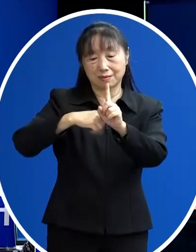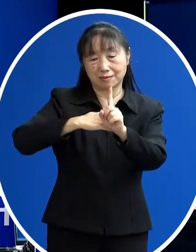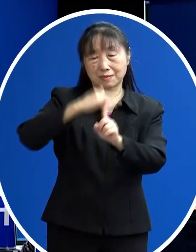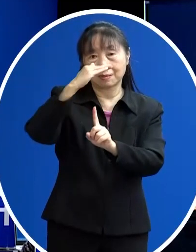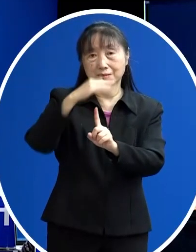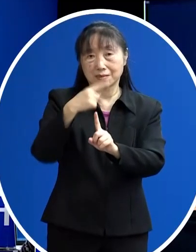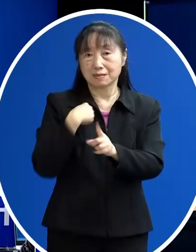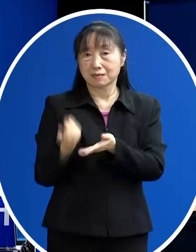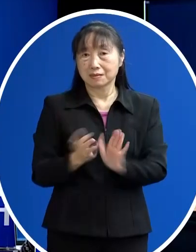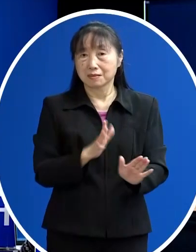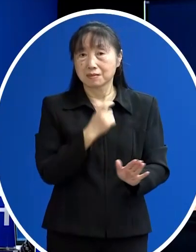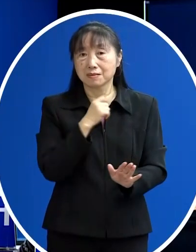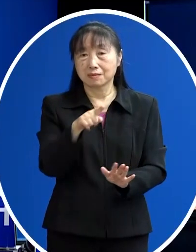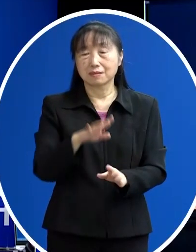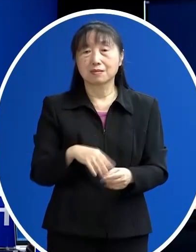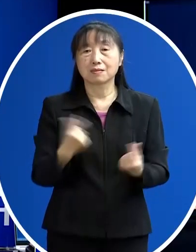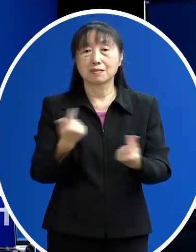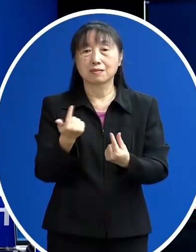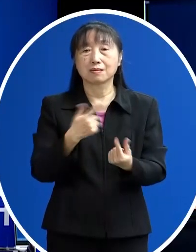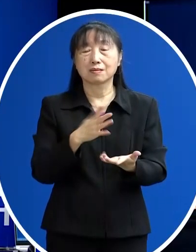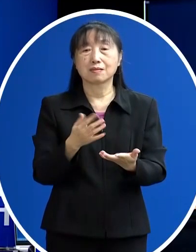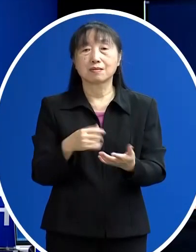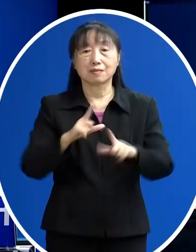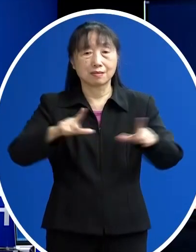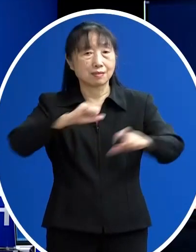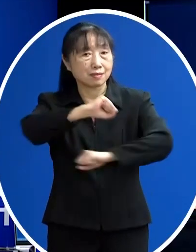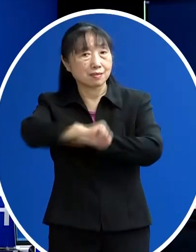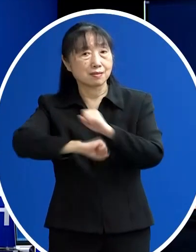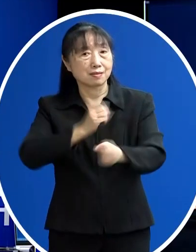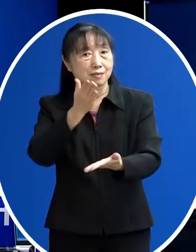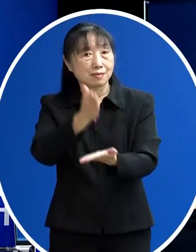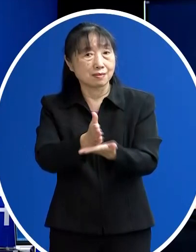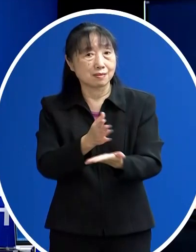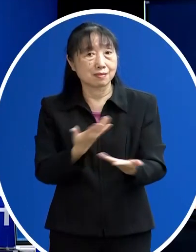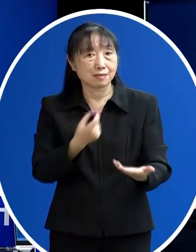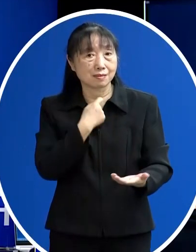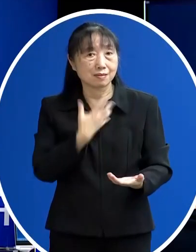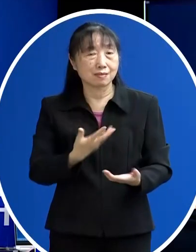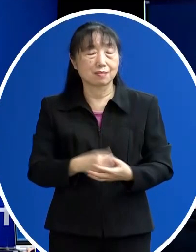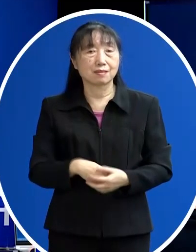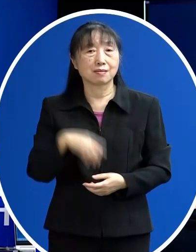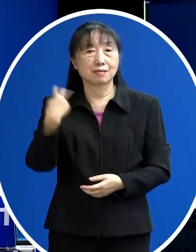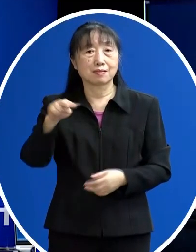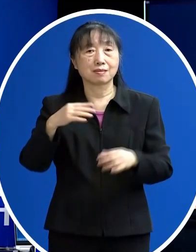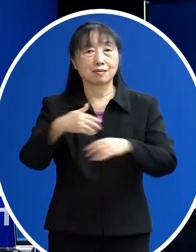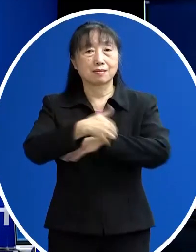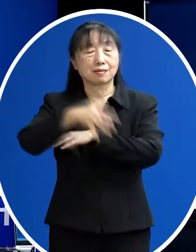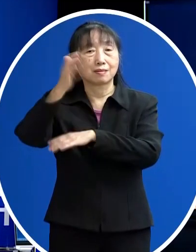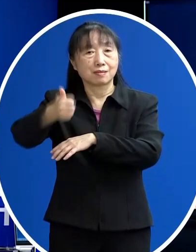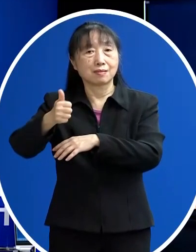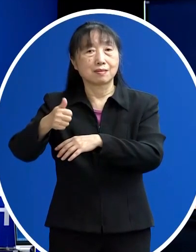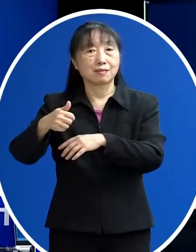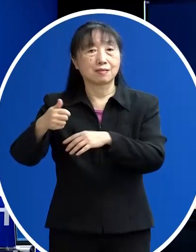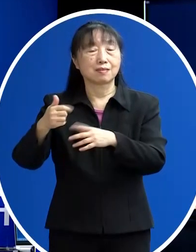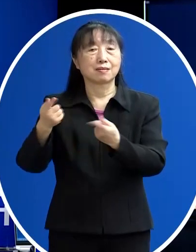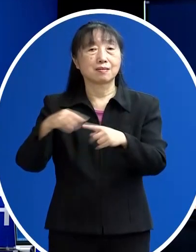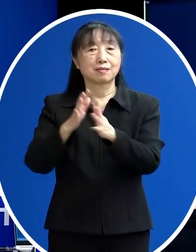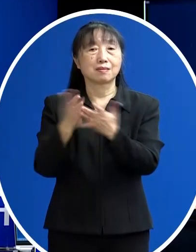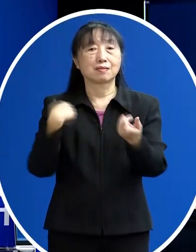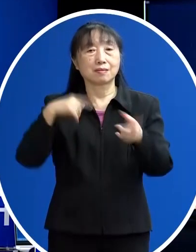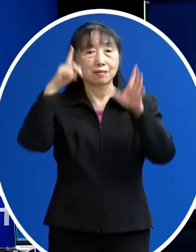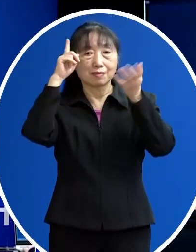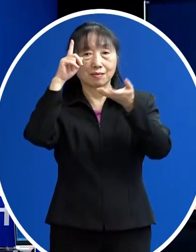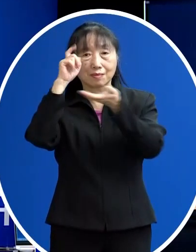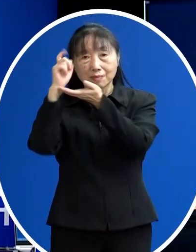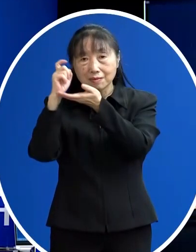我們會不會也把防疫規定緊縮 像是停辦大型活動另外也有縣市首長建議說 像現在不管是拍照或